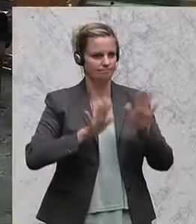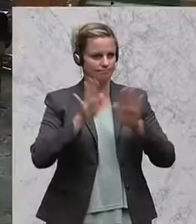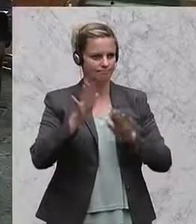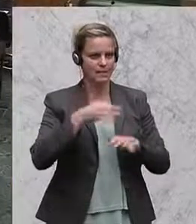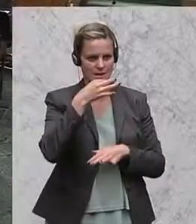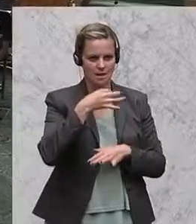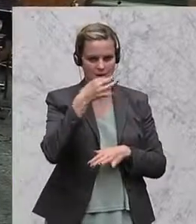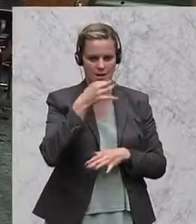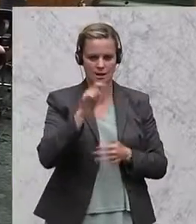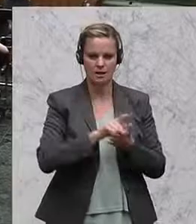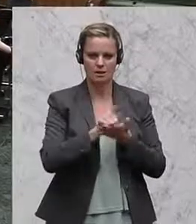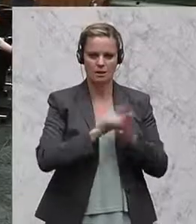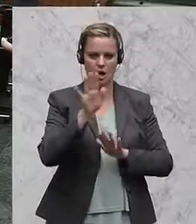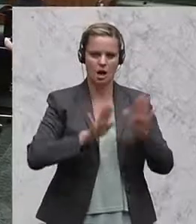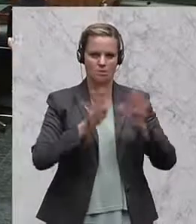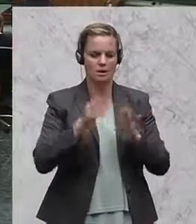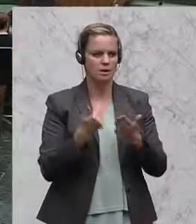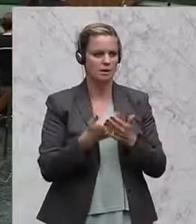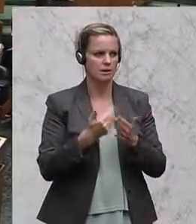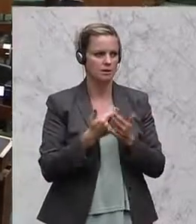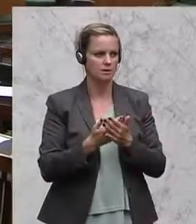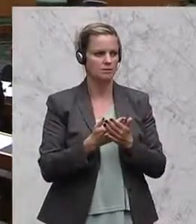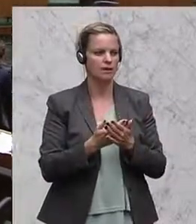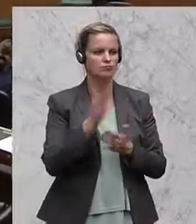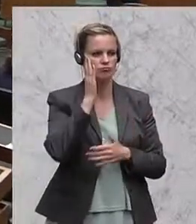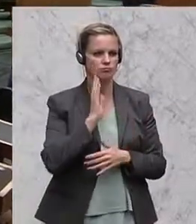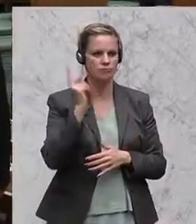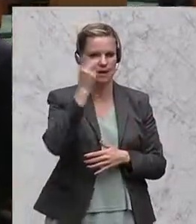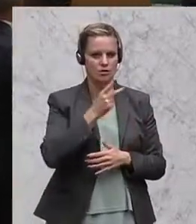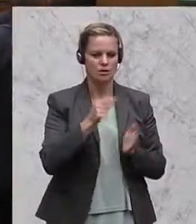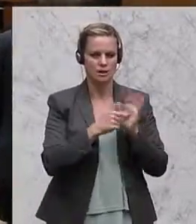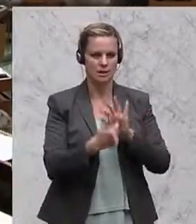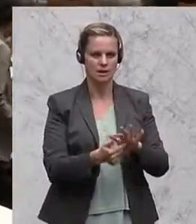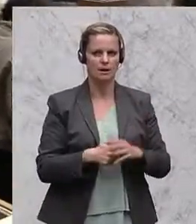Redezeiten und ich ersuche Sie um ein Zeichen der Zustimmung.